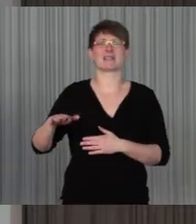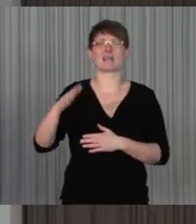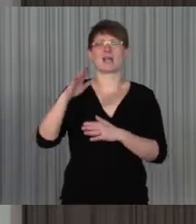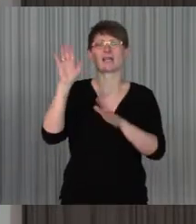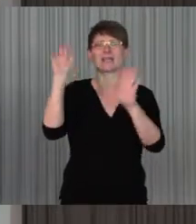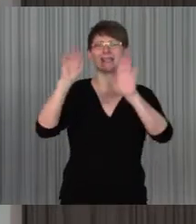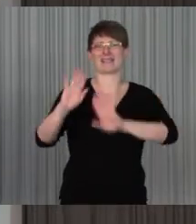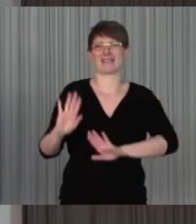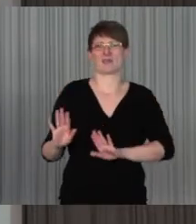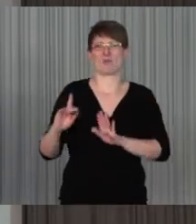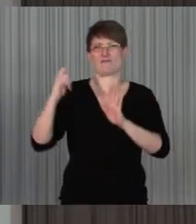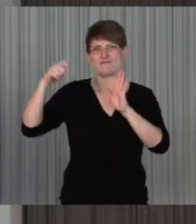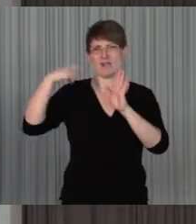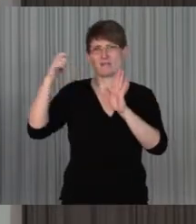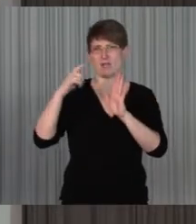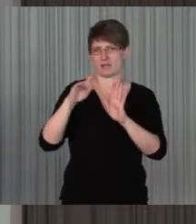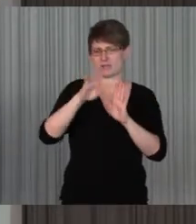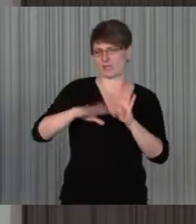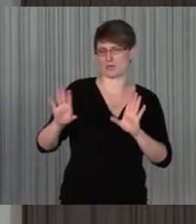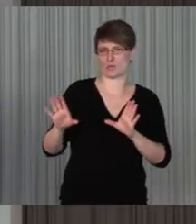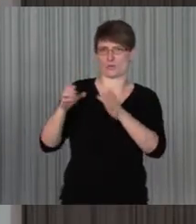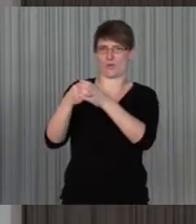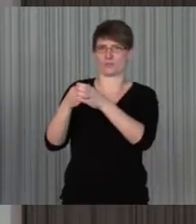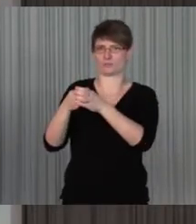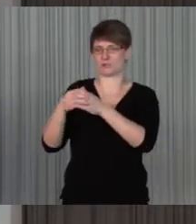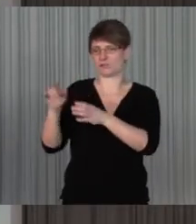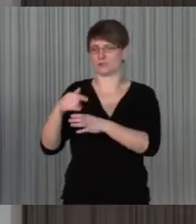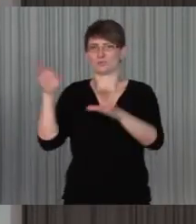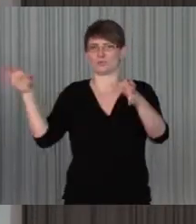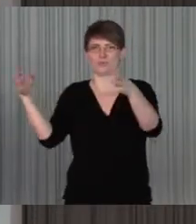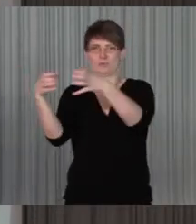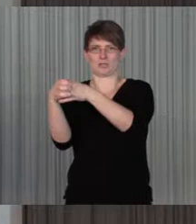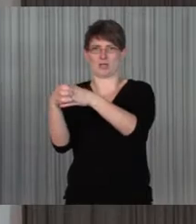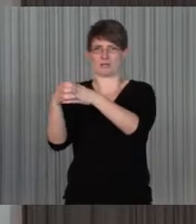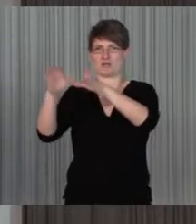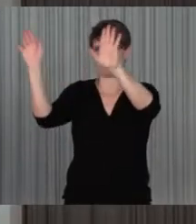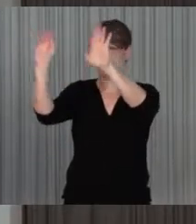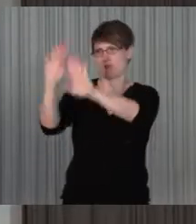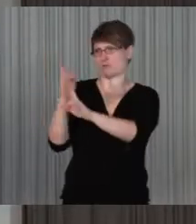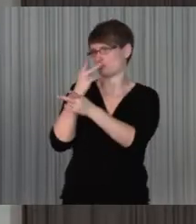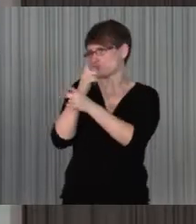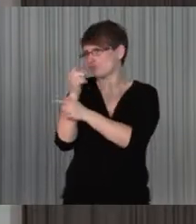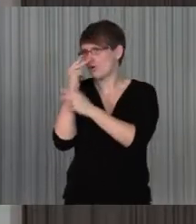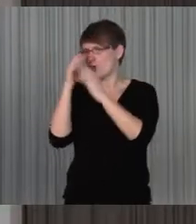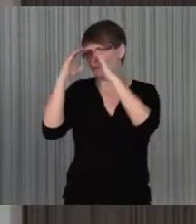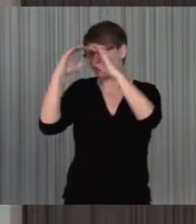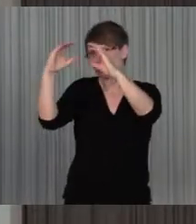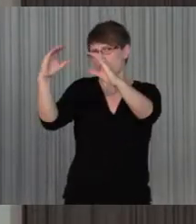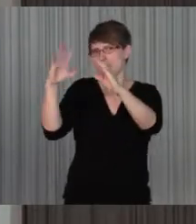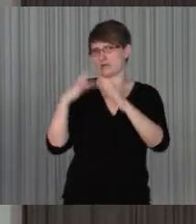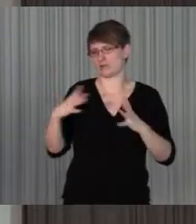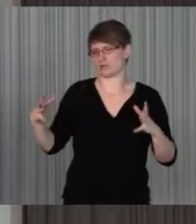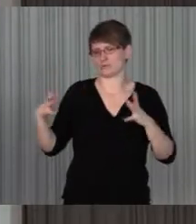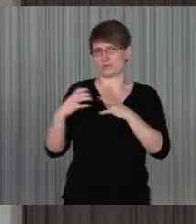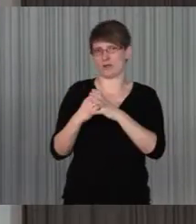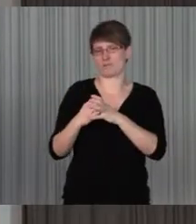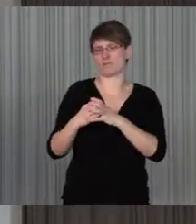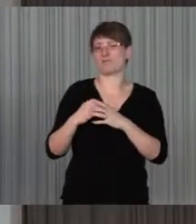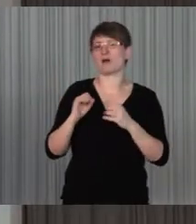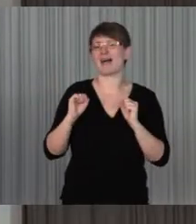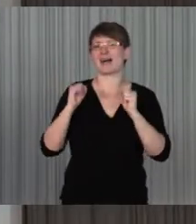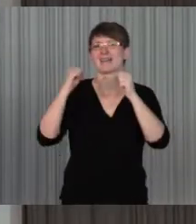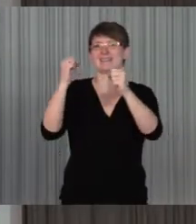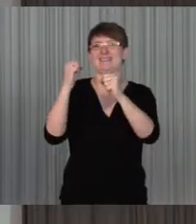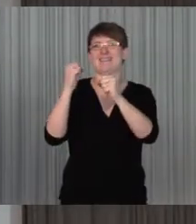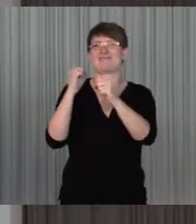eine Gruppe, also eine Kindergruppe reinkommen, die gemeinsam Film geführt haben und dann hinterher noch aktive Medien sozusagen